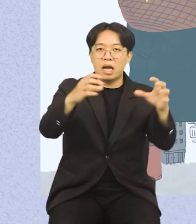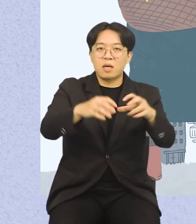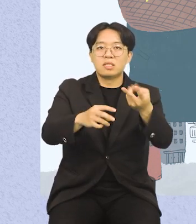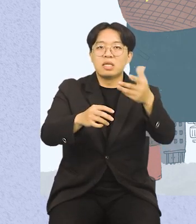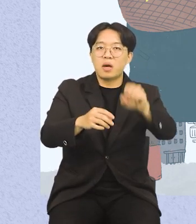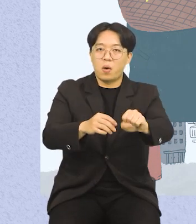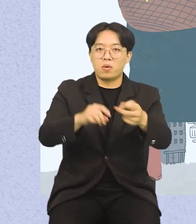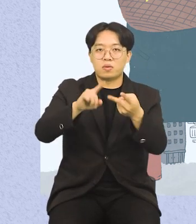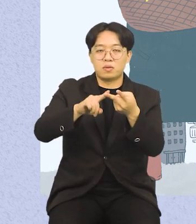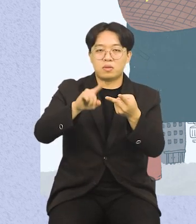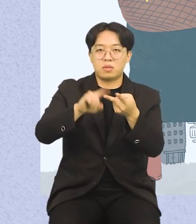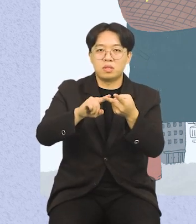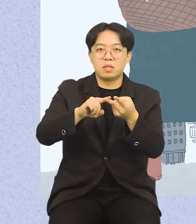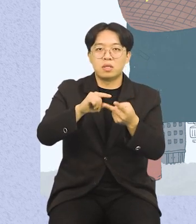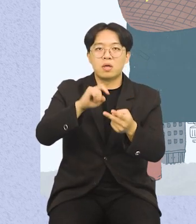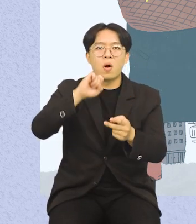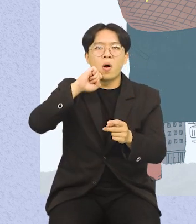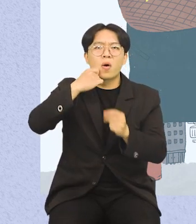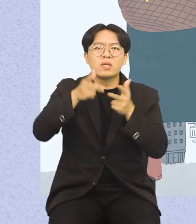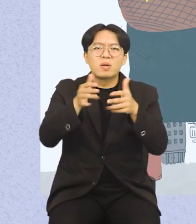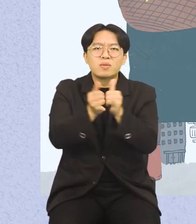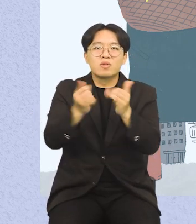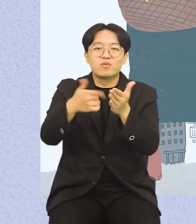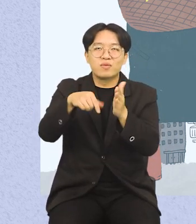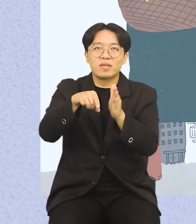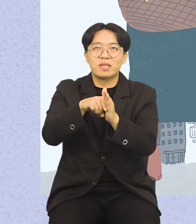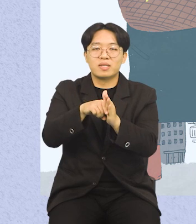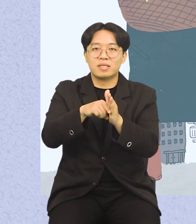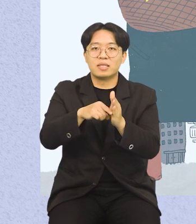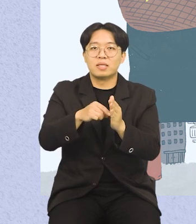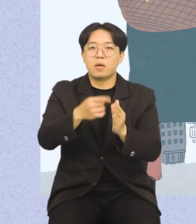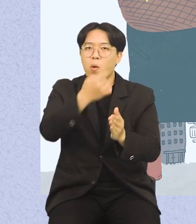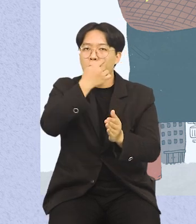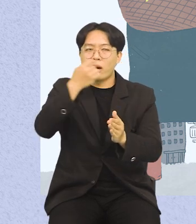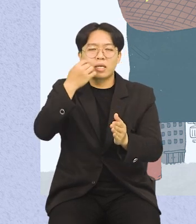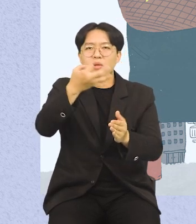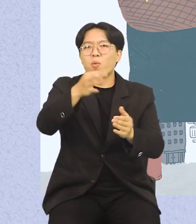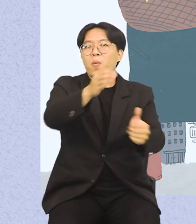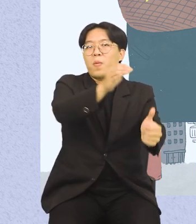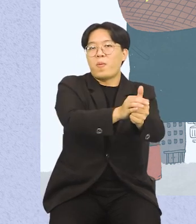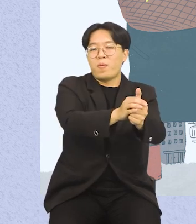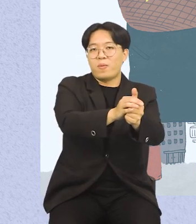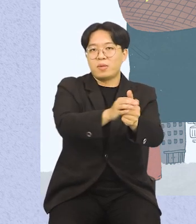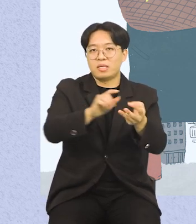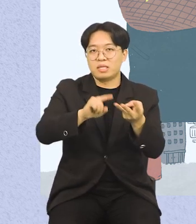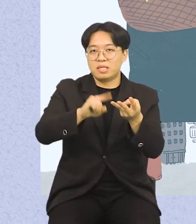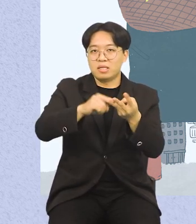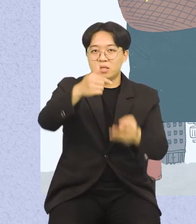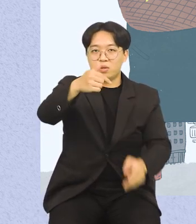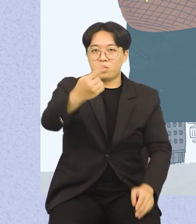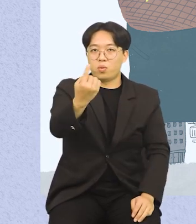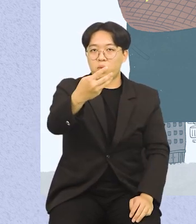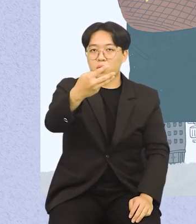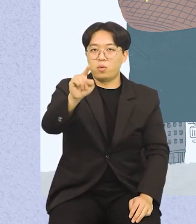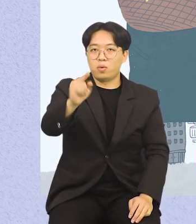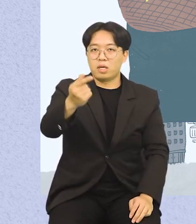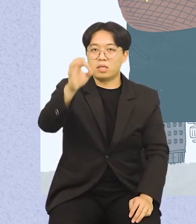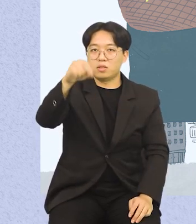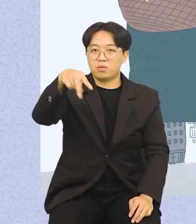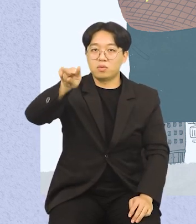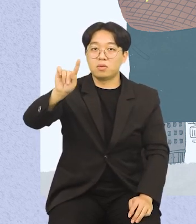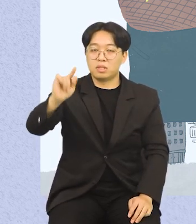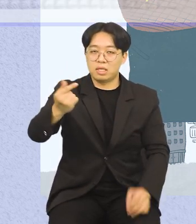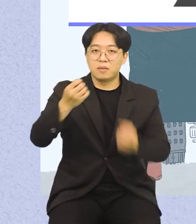2억 원과 담보역이 부족한 소상공인의 채무를 보증하는 특례보증, 노란우산공제 신규 가입자에게